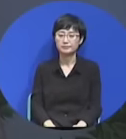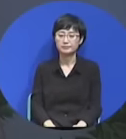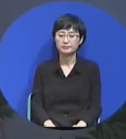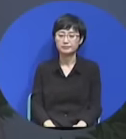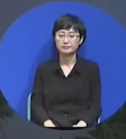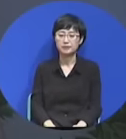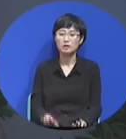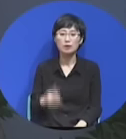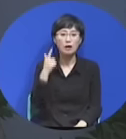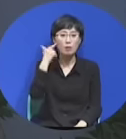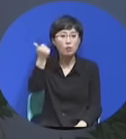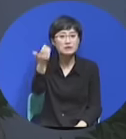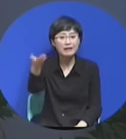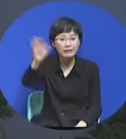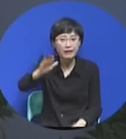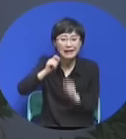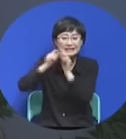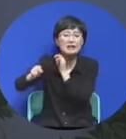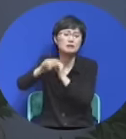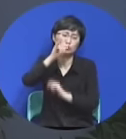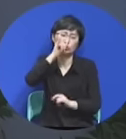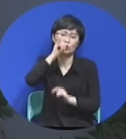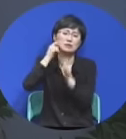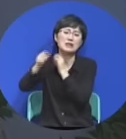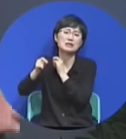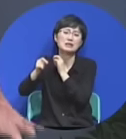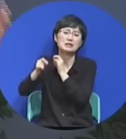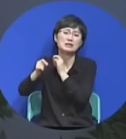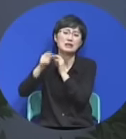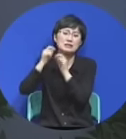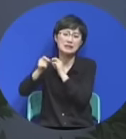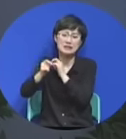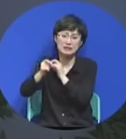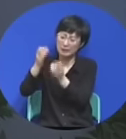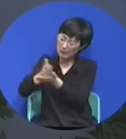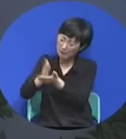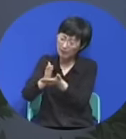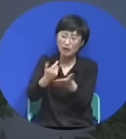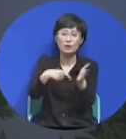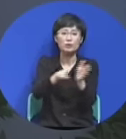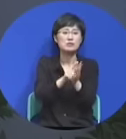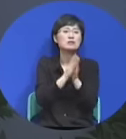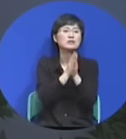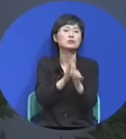심지어 사기 치는 사람도 있어요. 사기 군 안 나오도록 기도 해야 돼요.